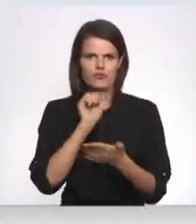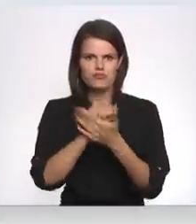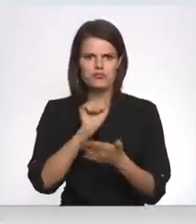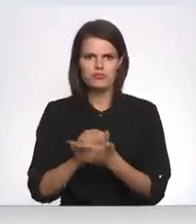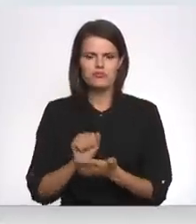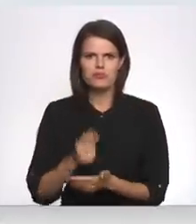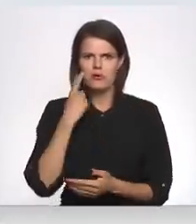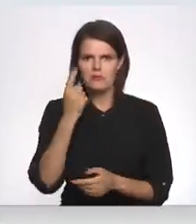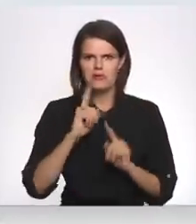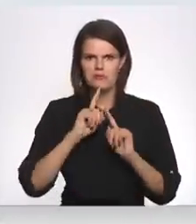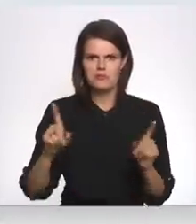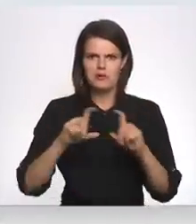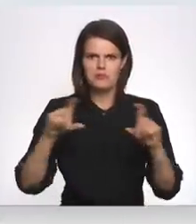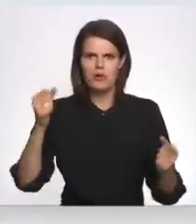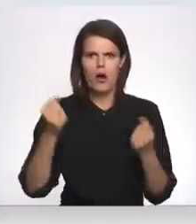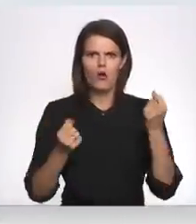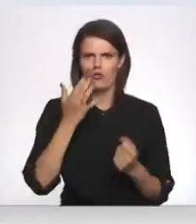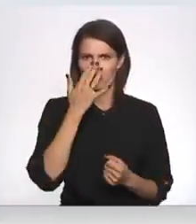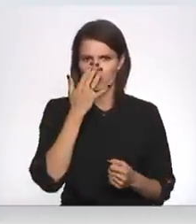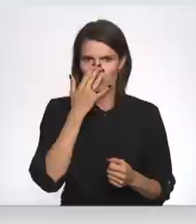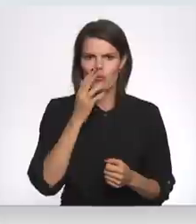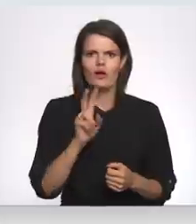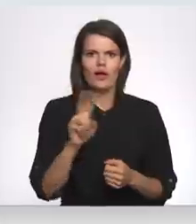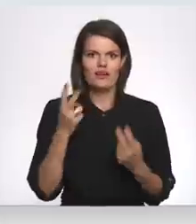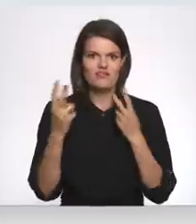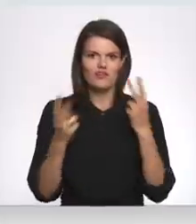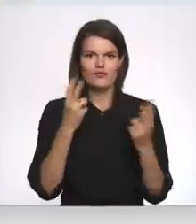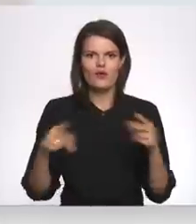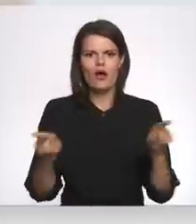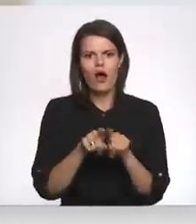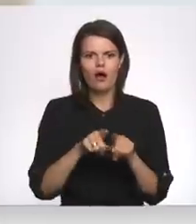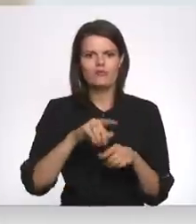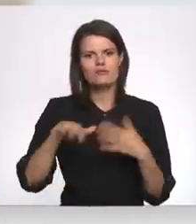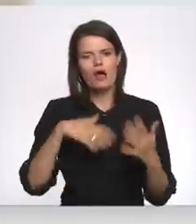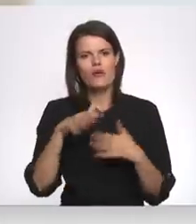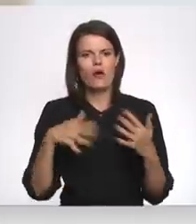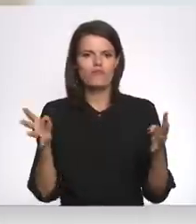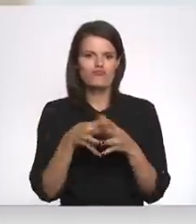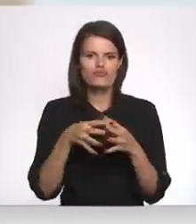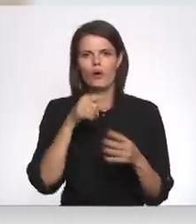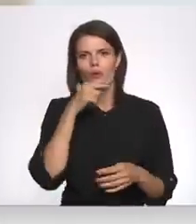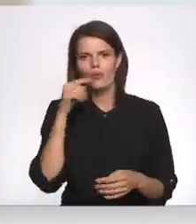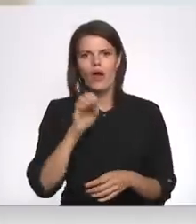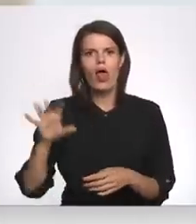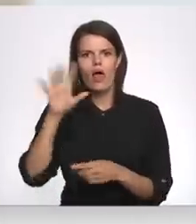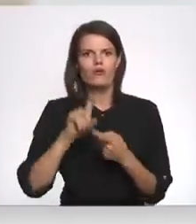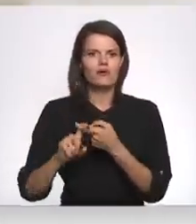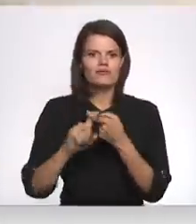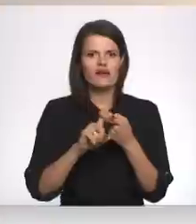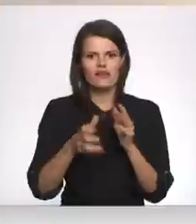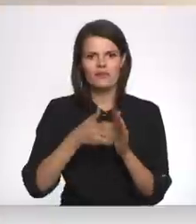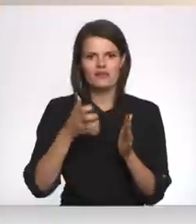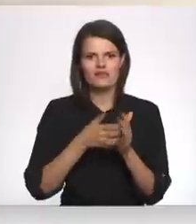novērojumiem par mistiskām auto numurzīmēm, kas vizuāli atgādina sajaukumu starp Krievijā un Eiropas Savienībā